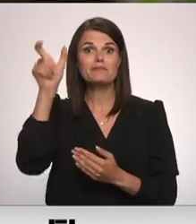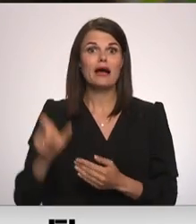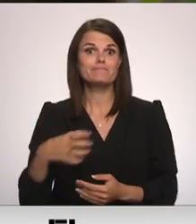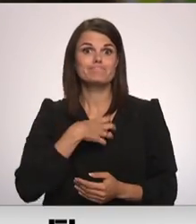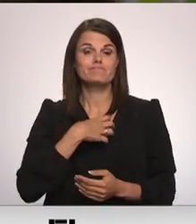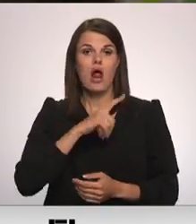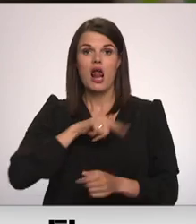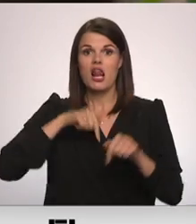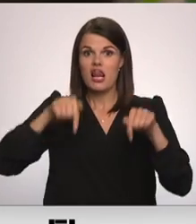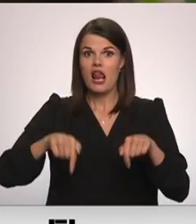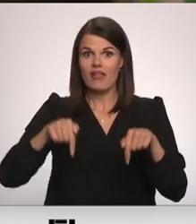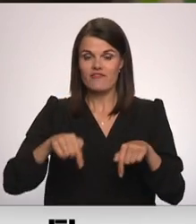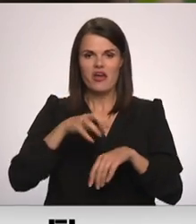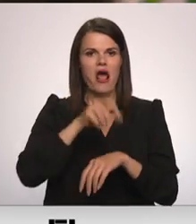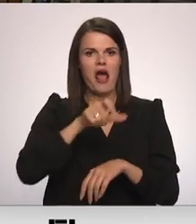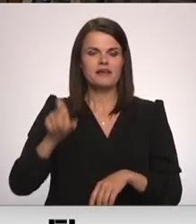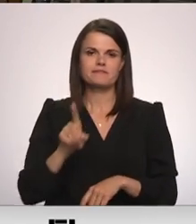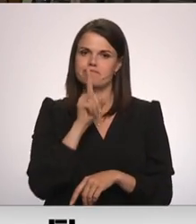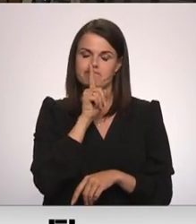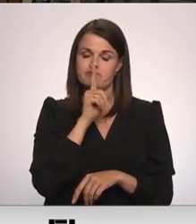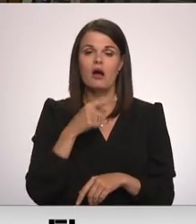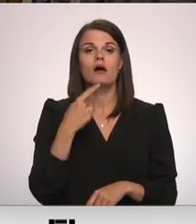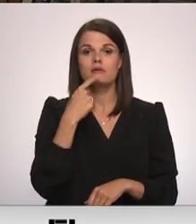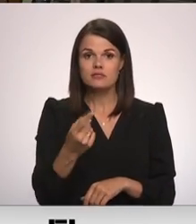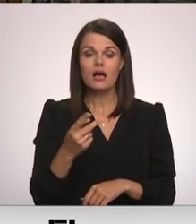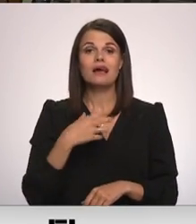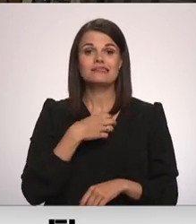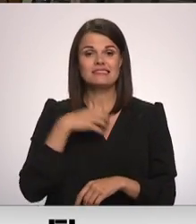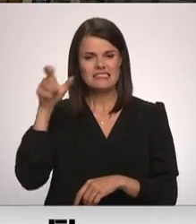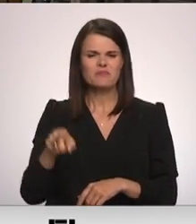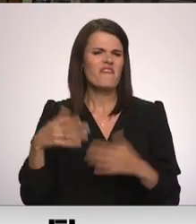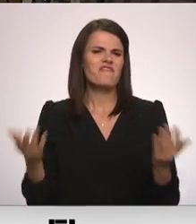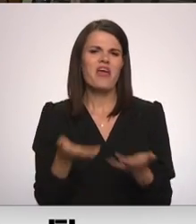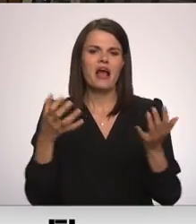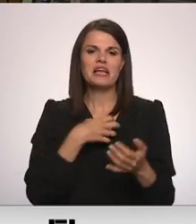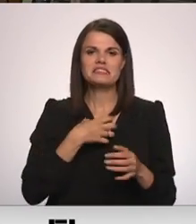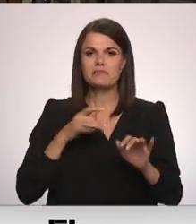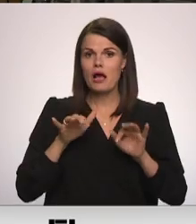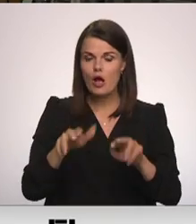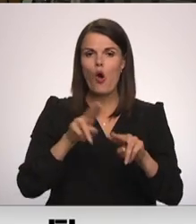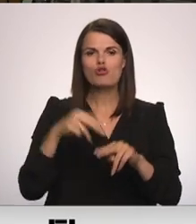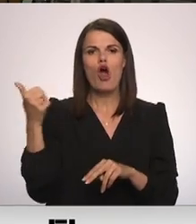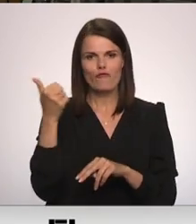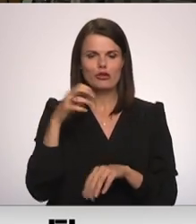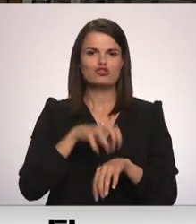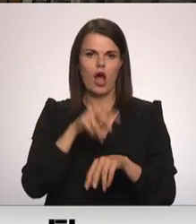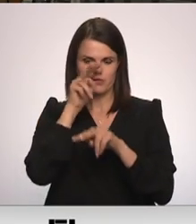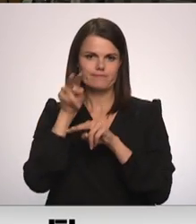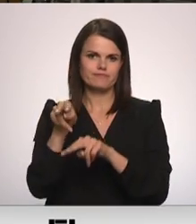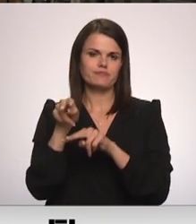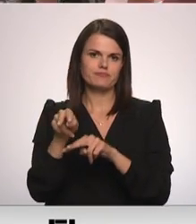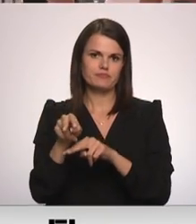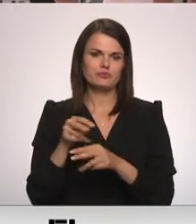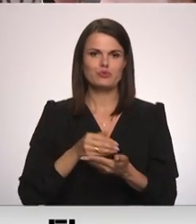sliemnieks Latvijā, epidemiologi neatklāja, vien norāda, ka saslimušajam ir vīglas slimības gaita un viņš atrodas ārsniecības personas